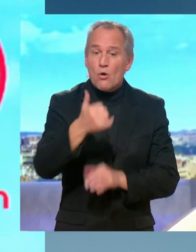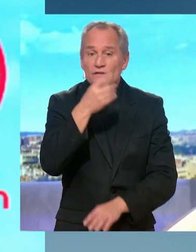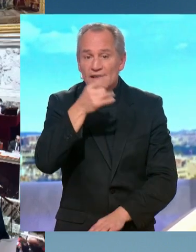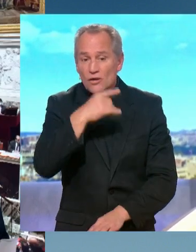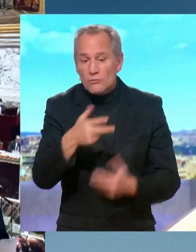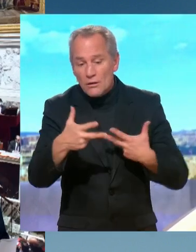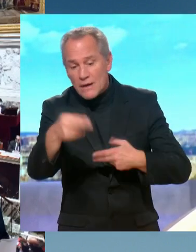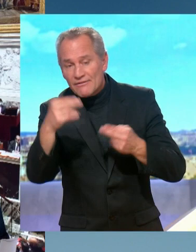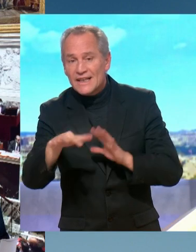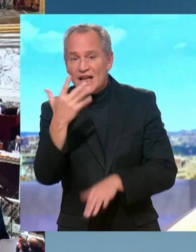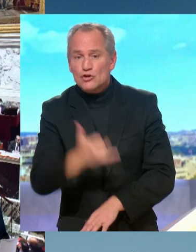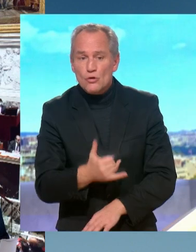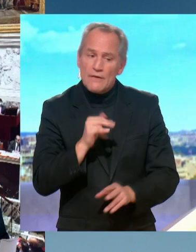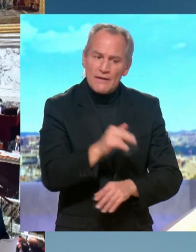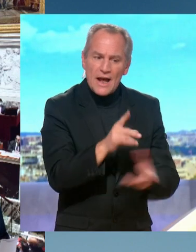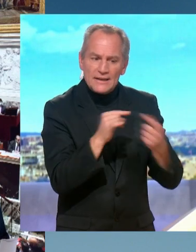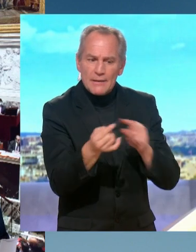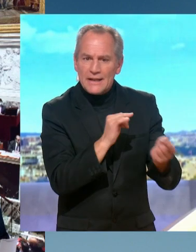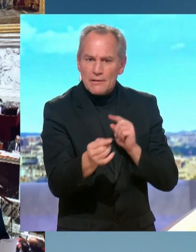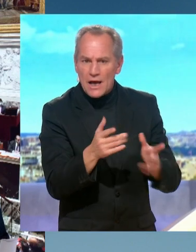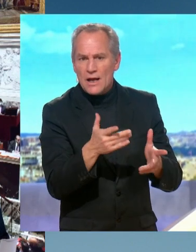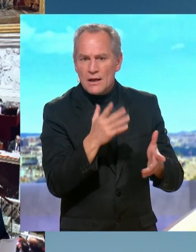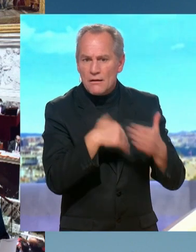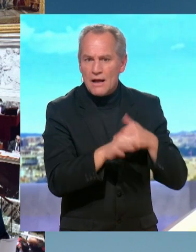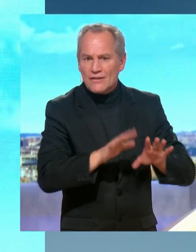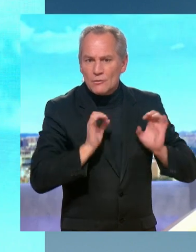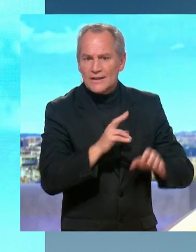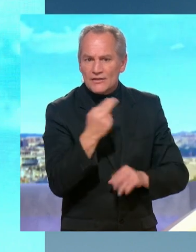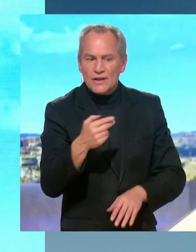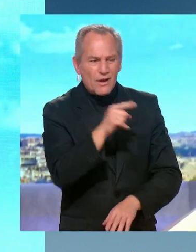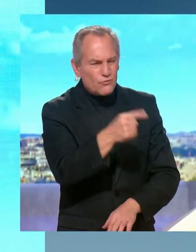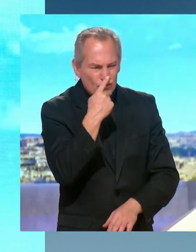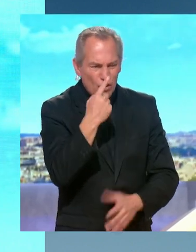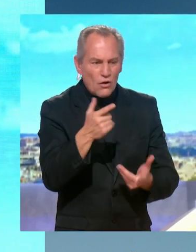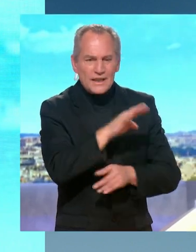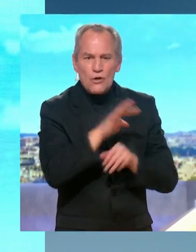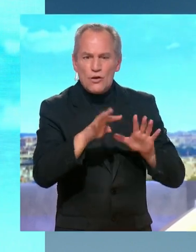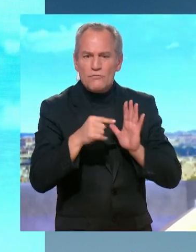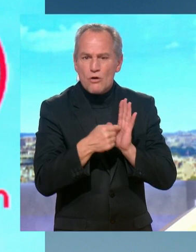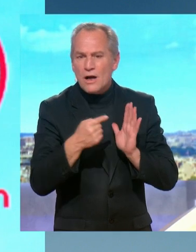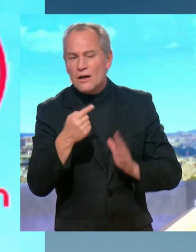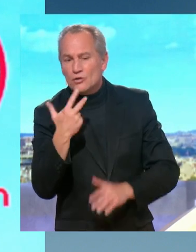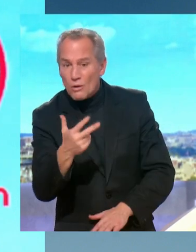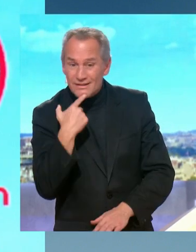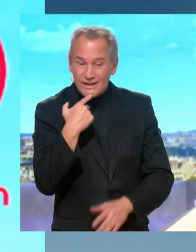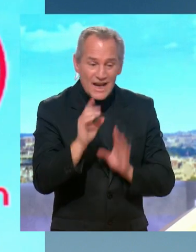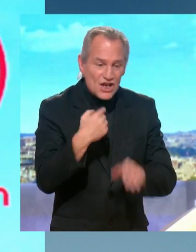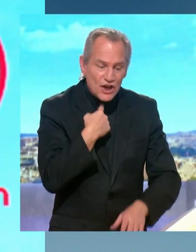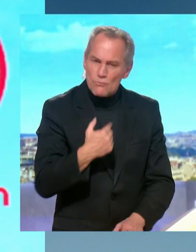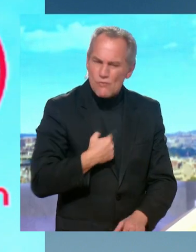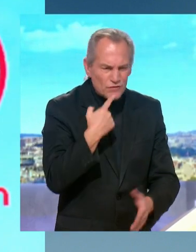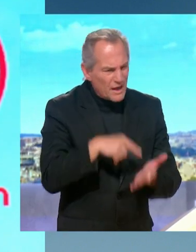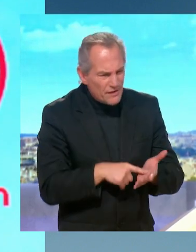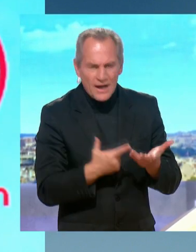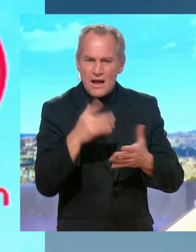on va débattre avec la Sommée nationale. C'est vrai que ce n pas facile. Ce serait un échec de passer par le 49-3. Vous l'avez dit, vous êtes contre le 49-3 sur ce texte-là. je préfère parler. Je